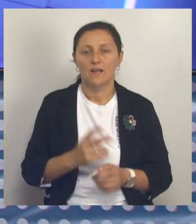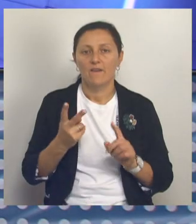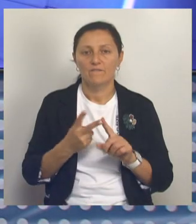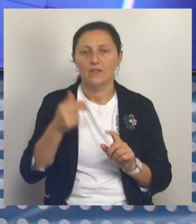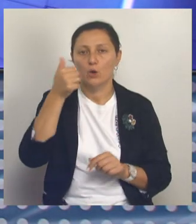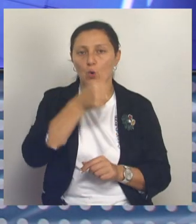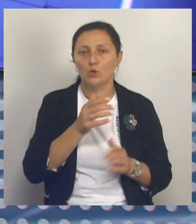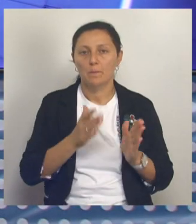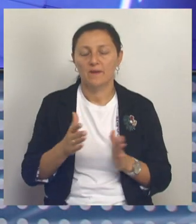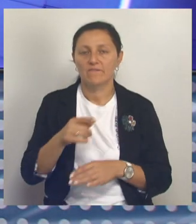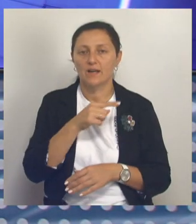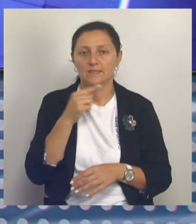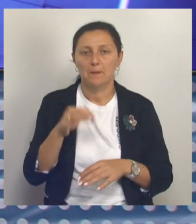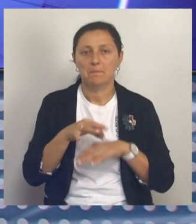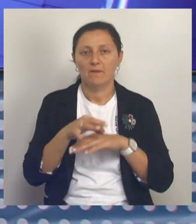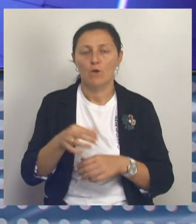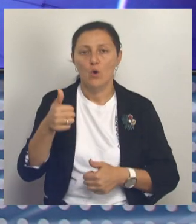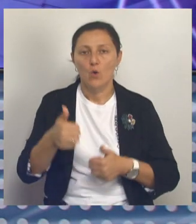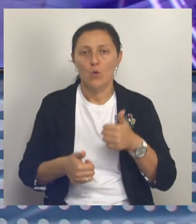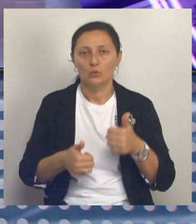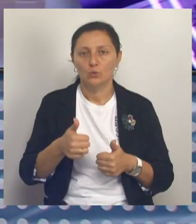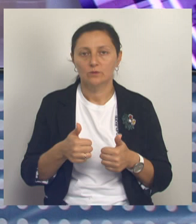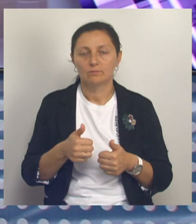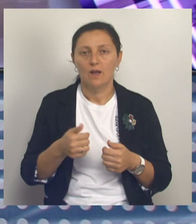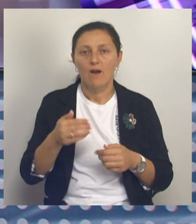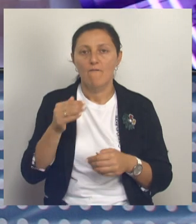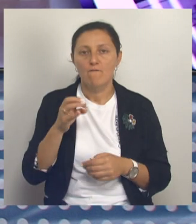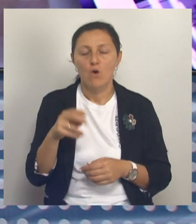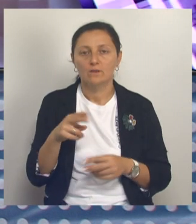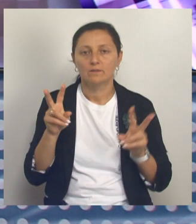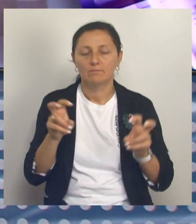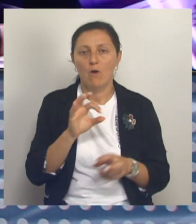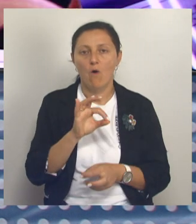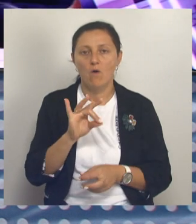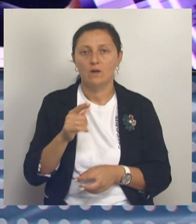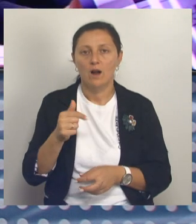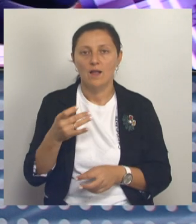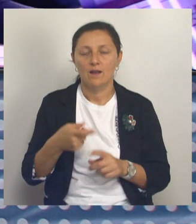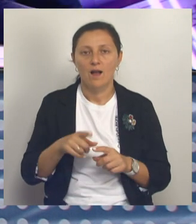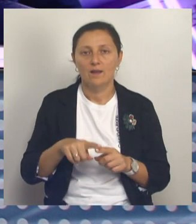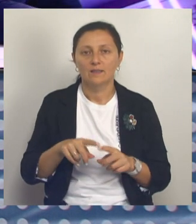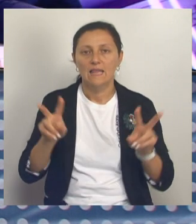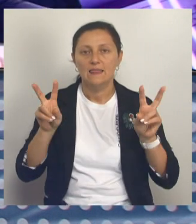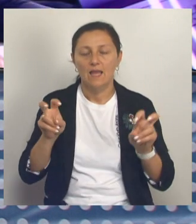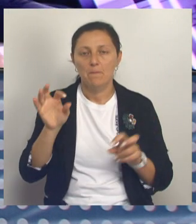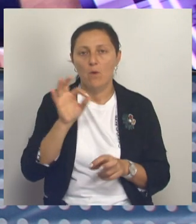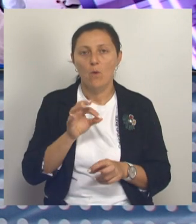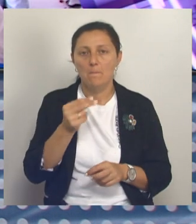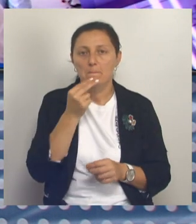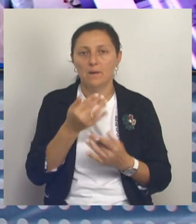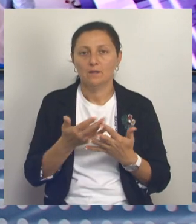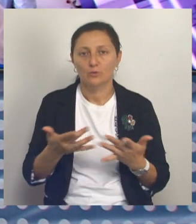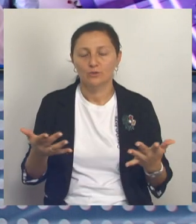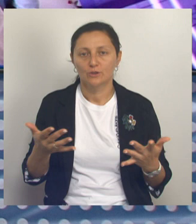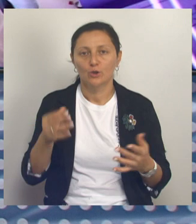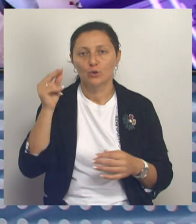подряд в России проводится региональный конкурс, организованный фондом «Органика». Его цель – популяризация темы органической продукции среди